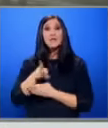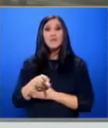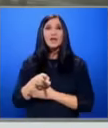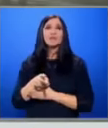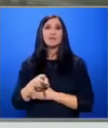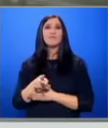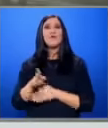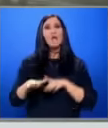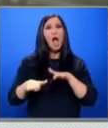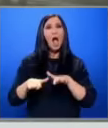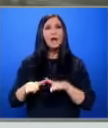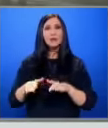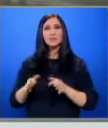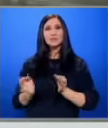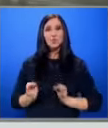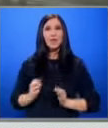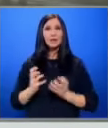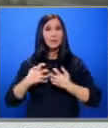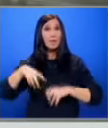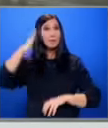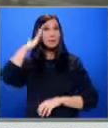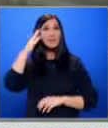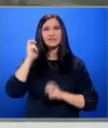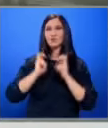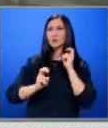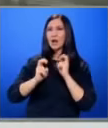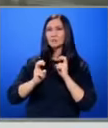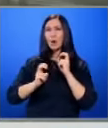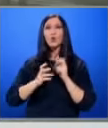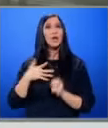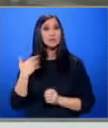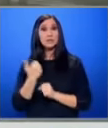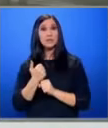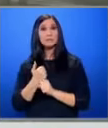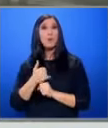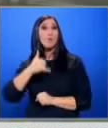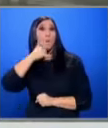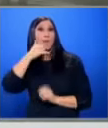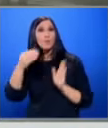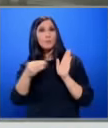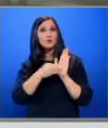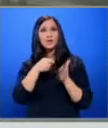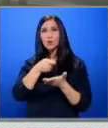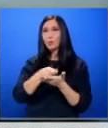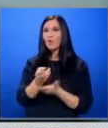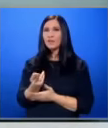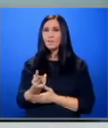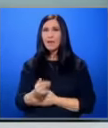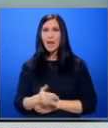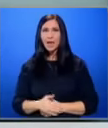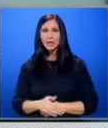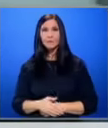с модерните технологии, обаче от Министерството на транспорта искат да разработят и мобилно приложение за купуване на билети.